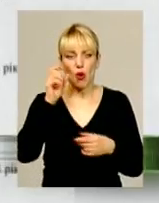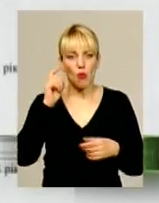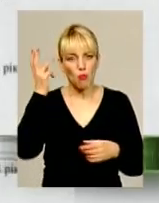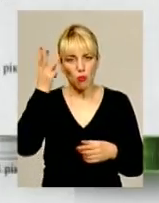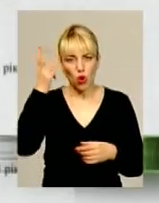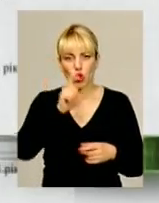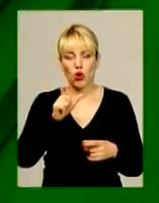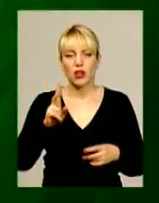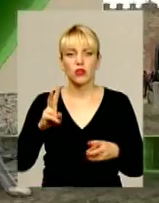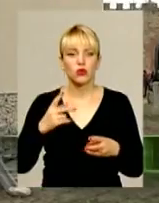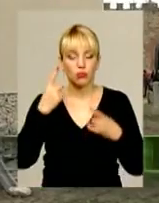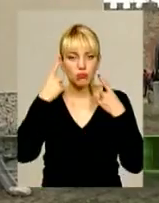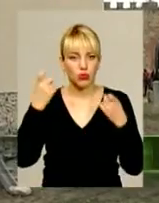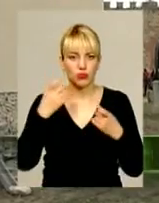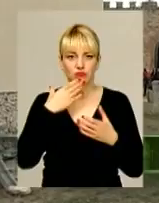статками.